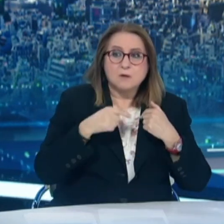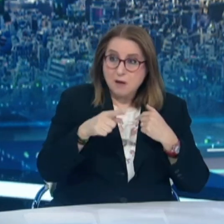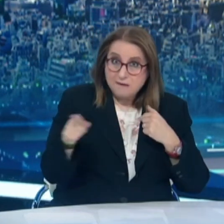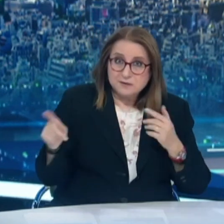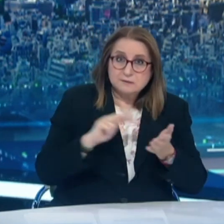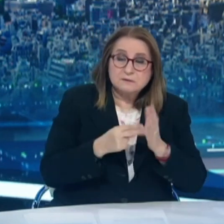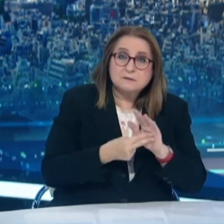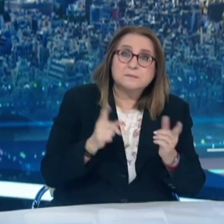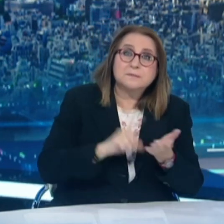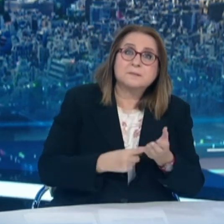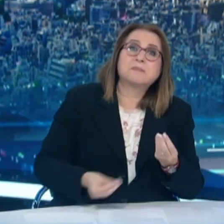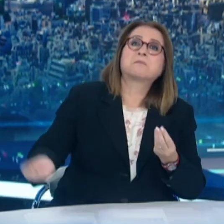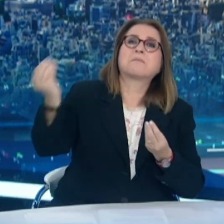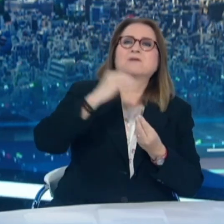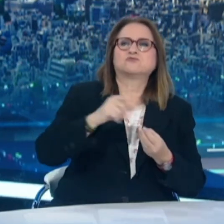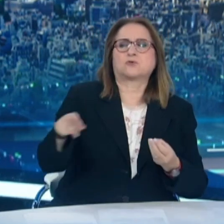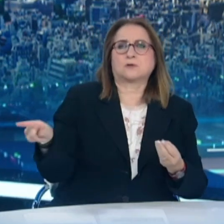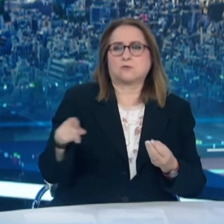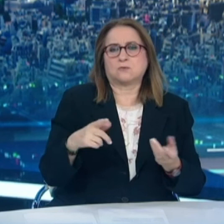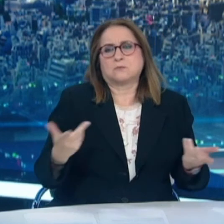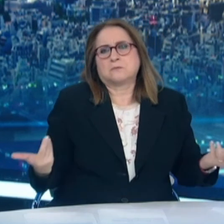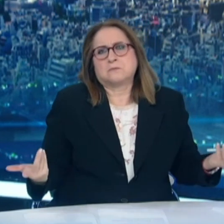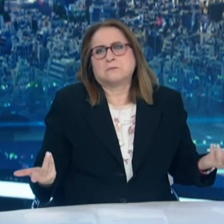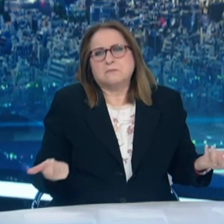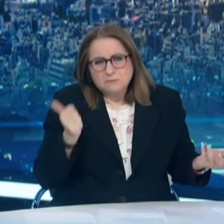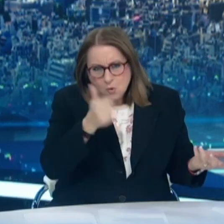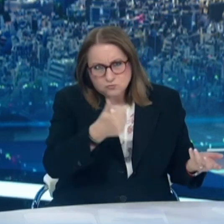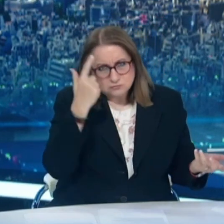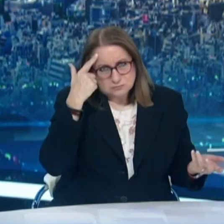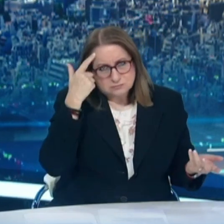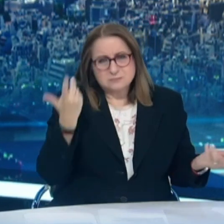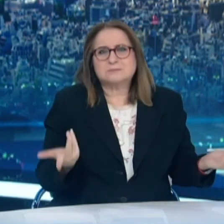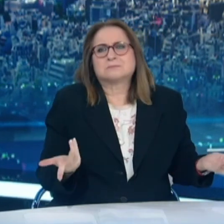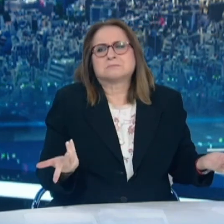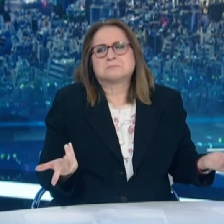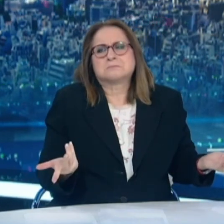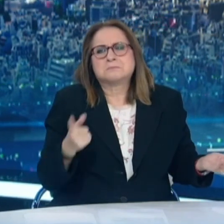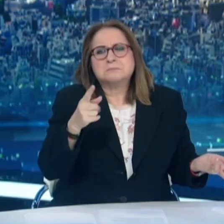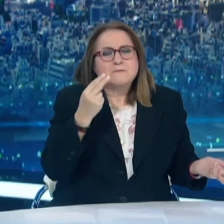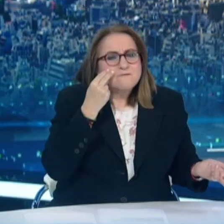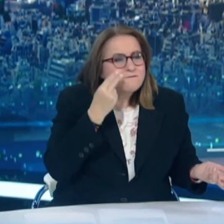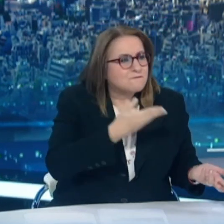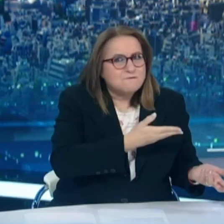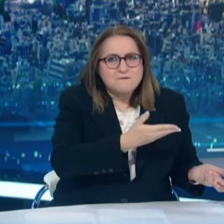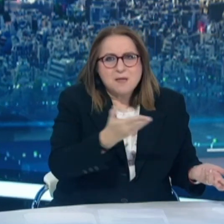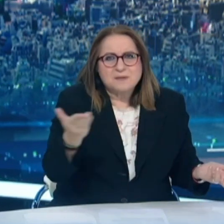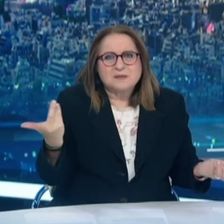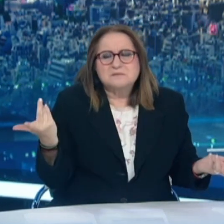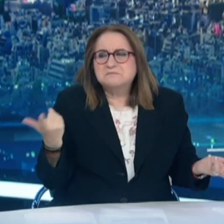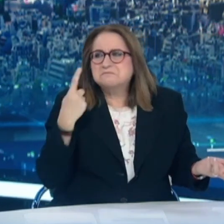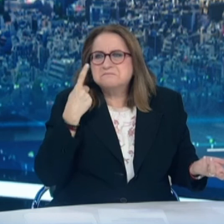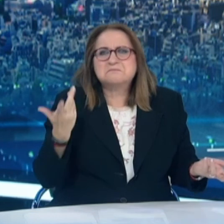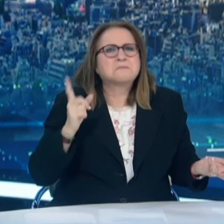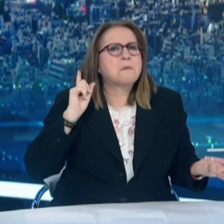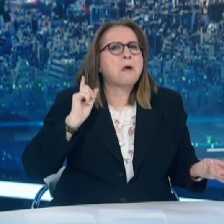Οι εικόνες που βλέπετε εσείς, οι εικόνες που βλέπουμε εμείς, οι εικόνες που υπάρχουν εκεί έξω, εμένα προσωπικά με λοιπούν. Διότι οι